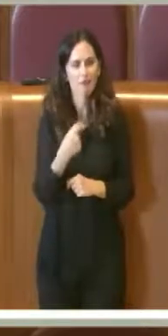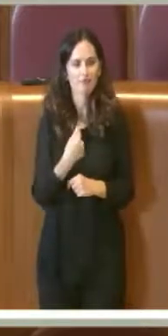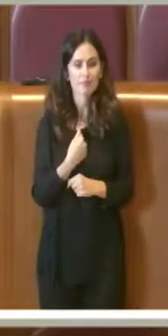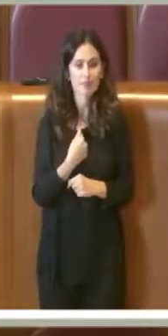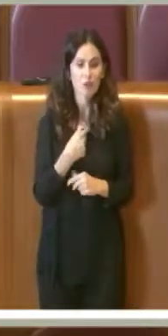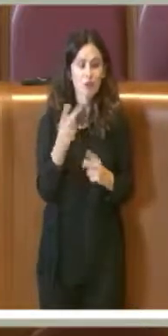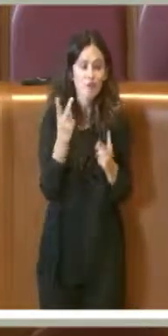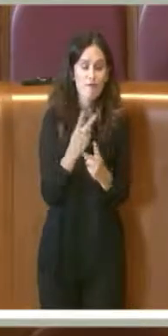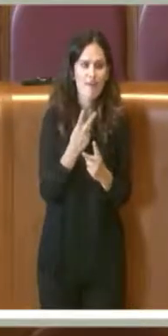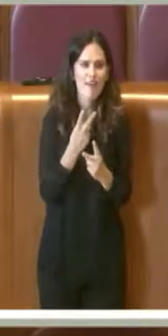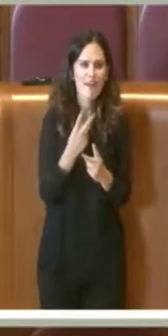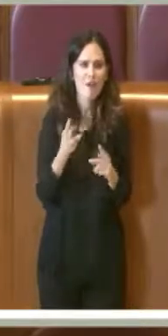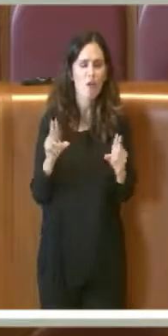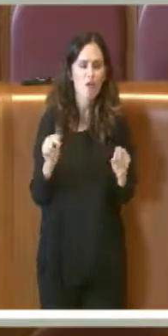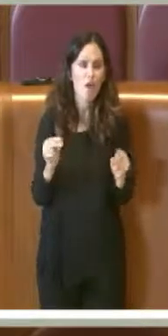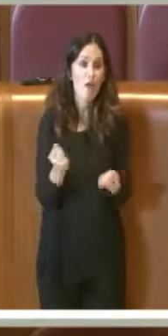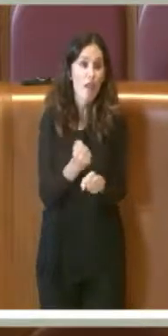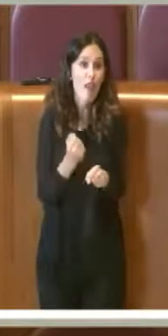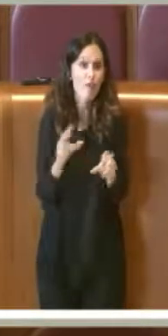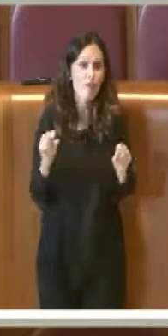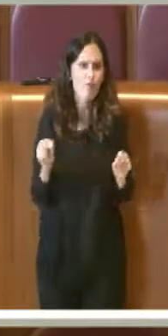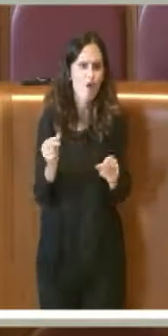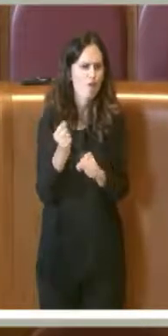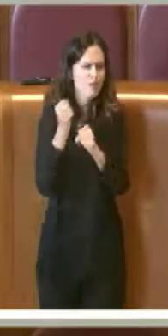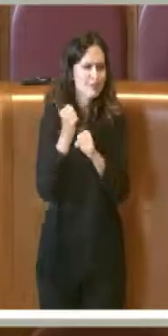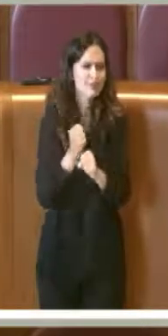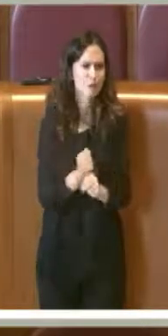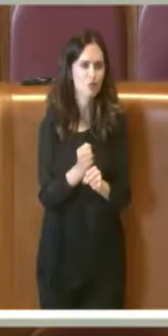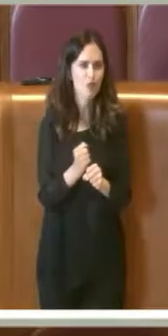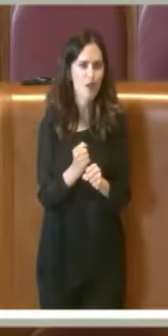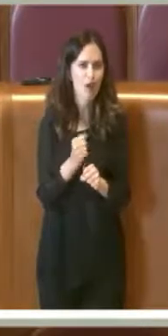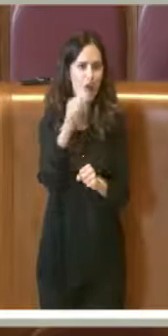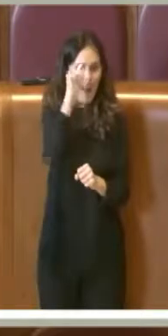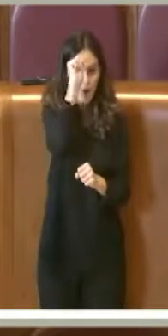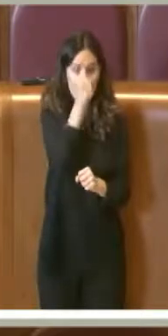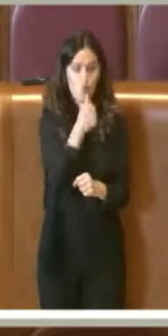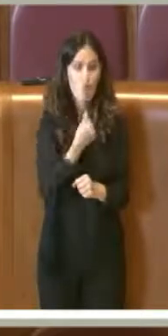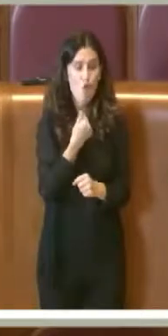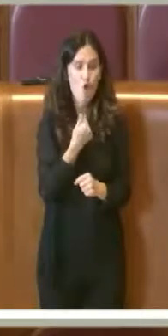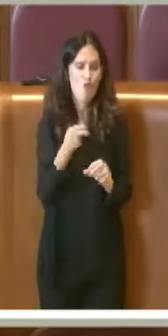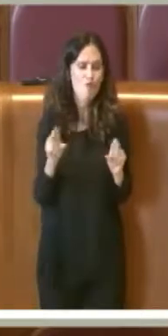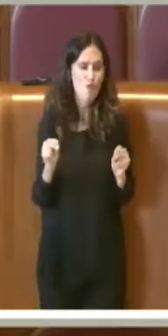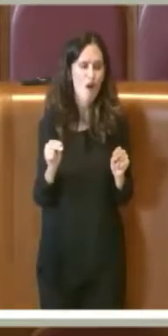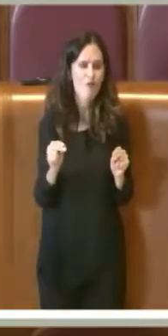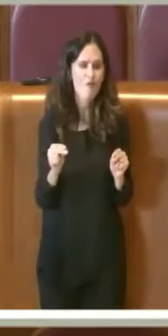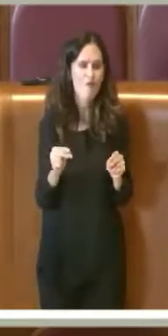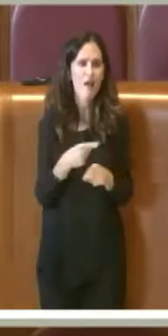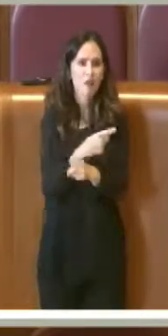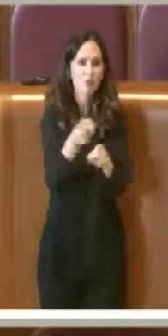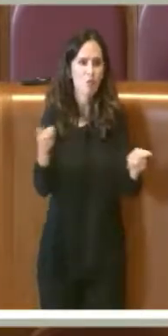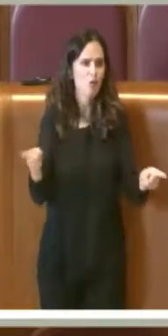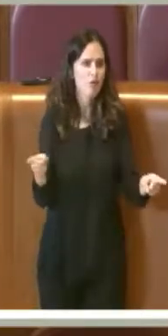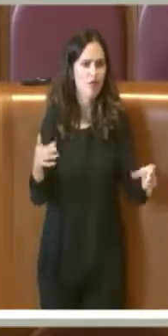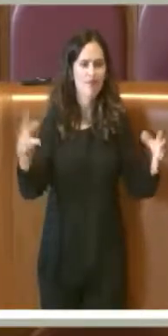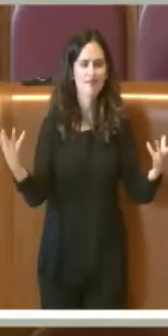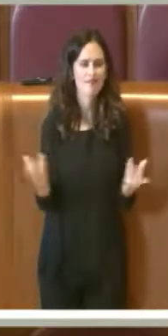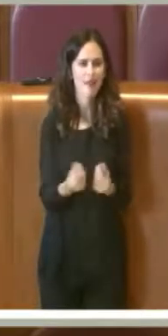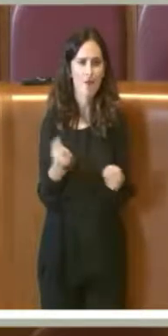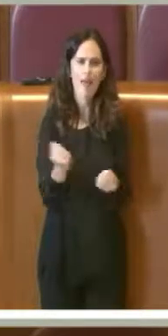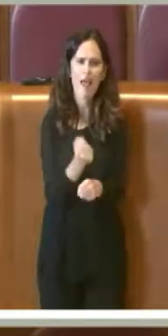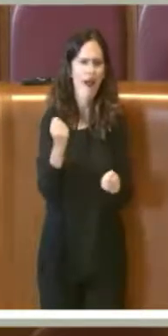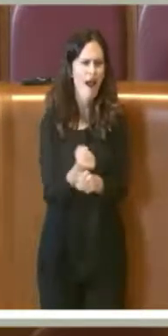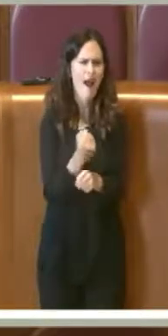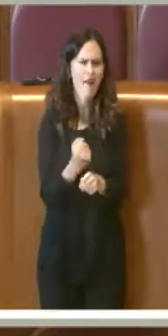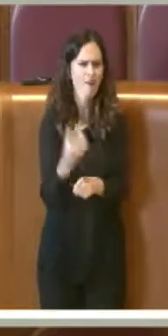in alcuni ruoli istituzionali ma penso che ce la siamo cavata tutti egregiamente quindi ringrazio l'Assemblea Capitolina